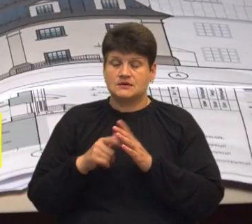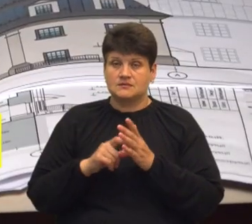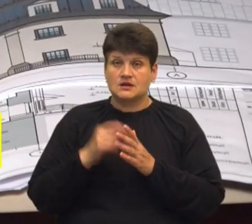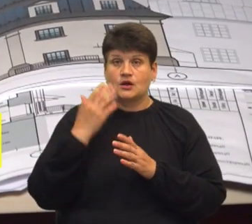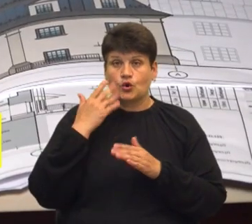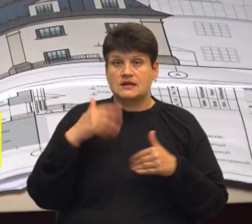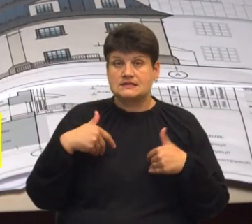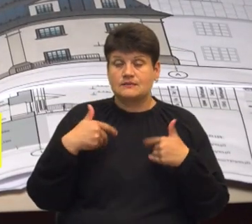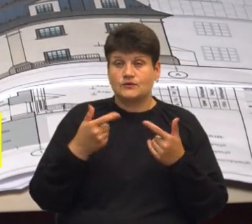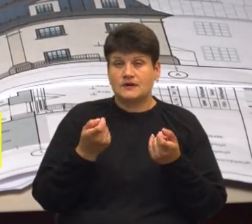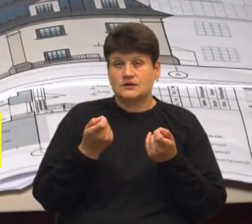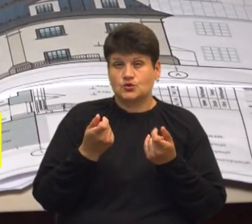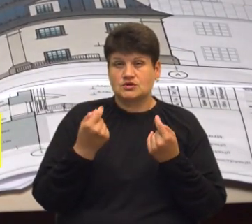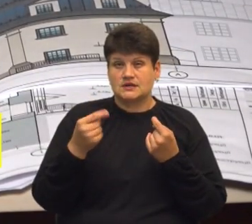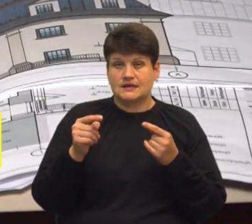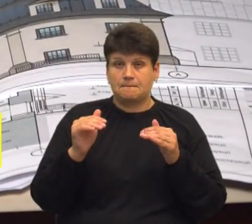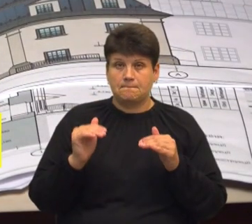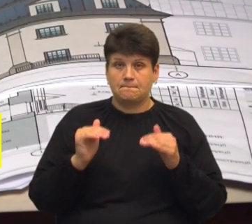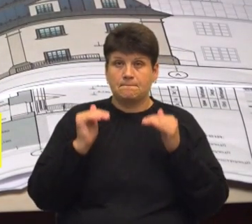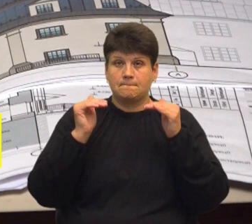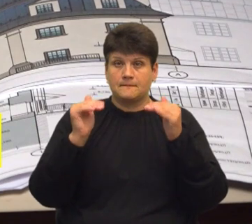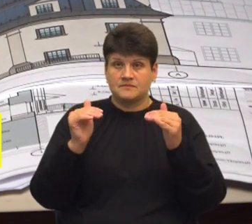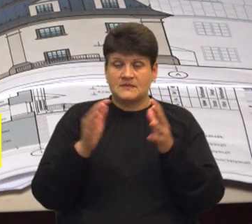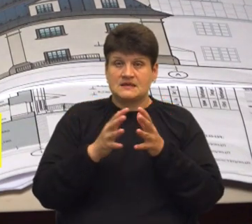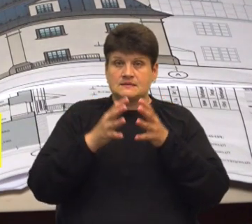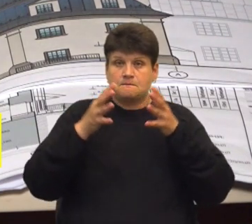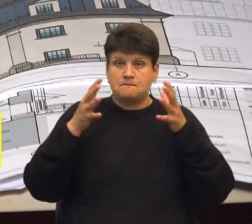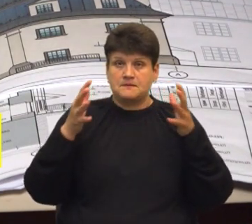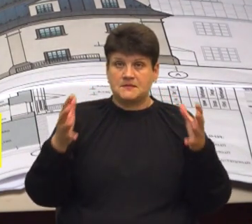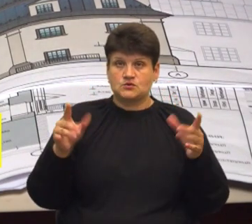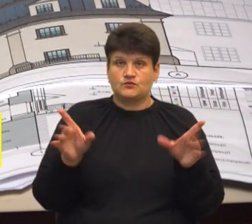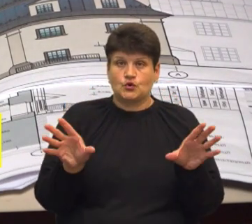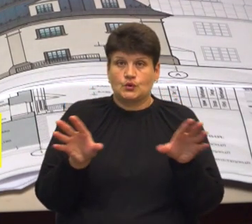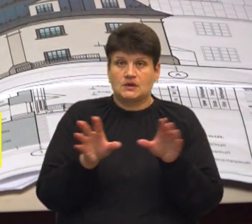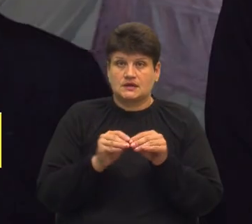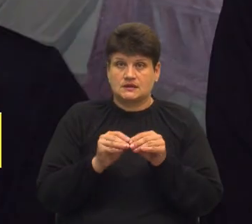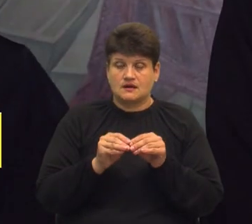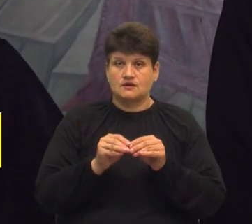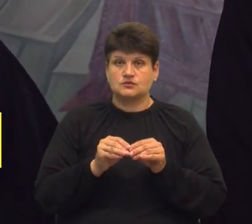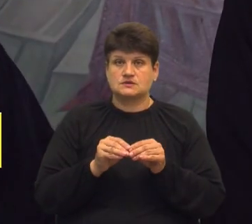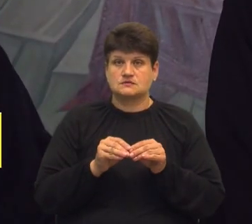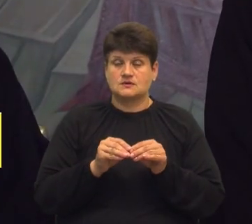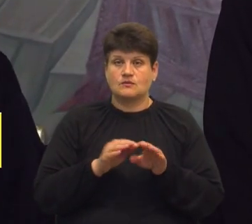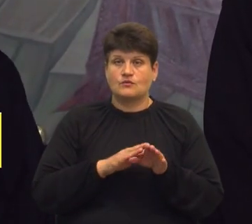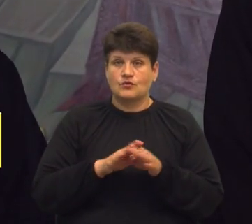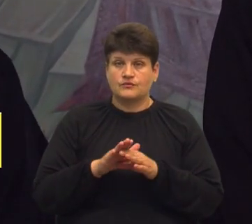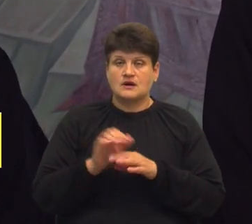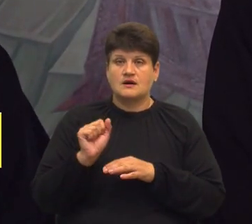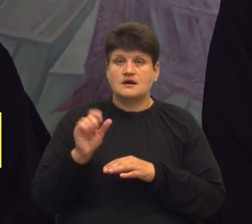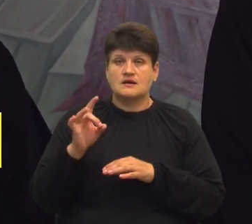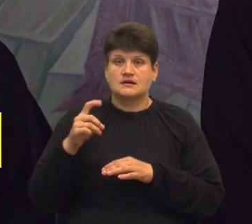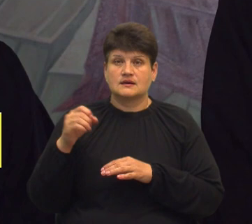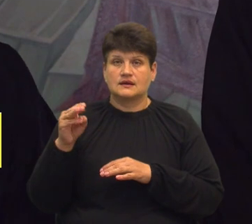запропонували трошки їх піднести до гори, збільшити, щоб воно в'єдналося повністю комплексом і архікатедра, і